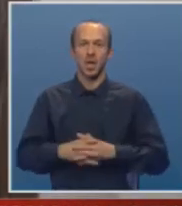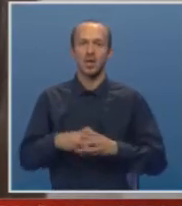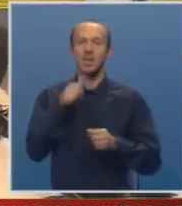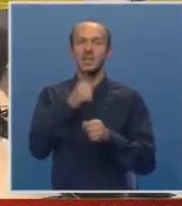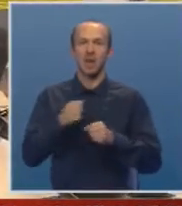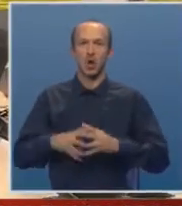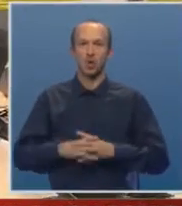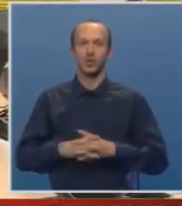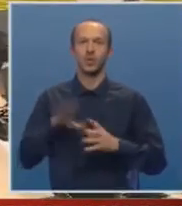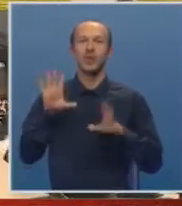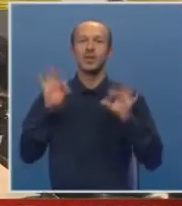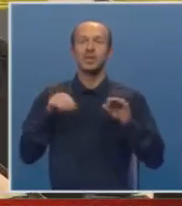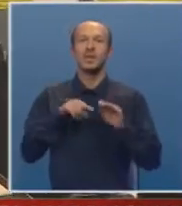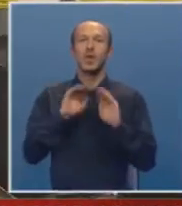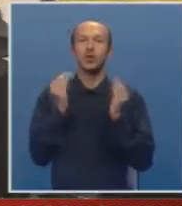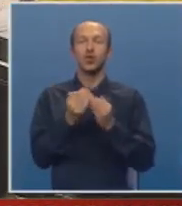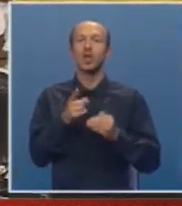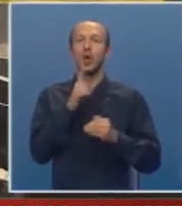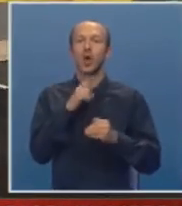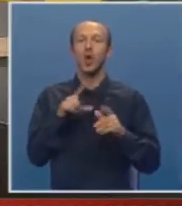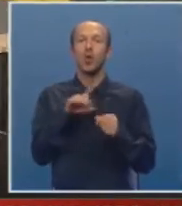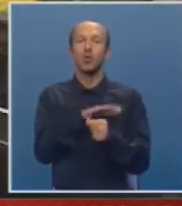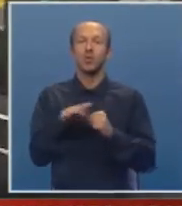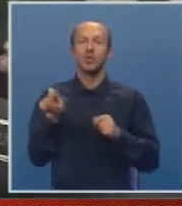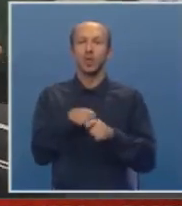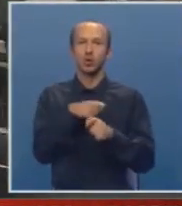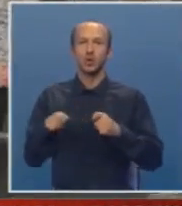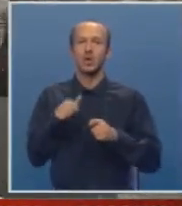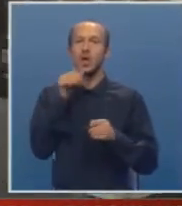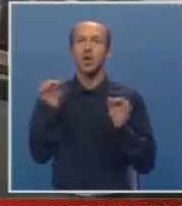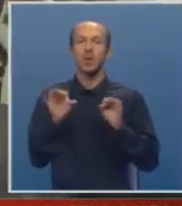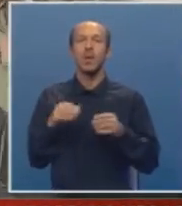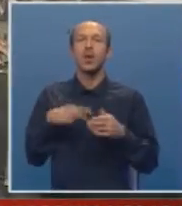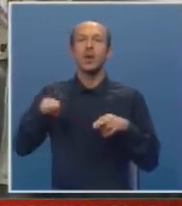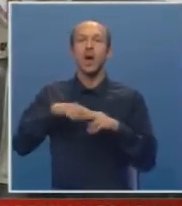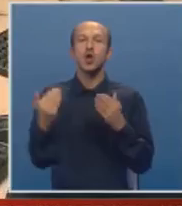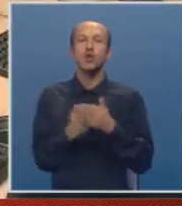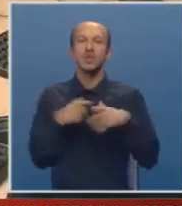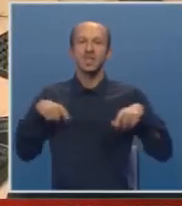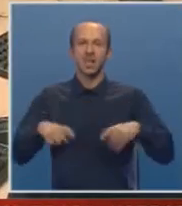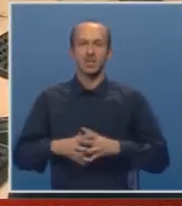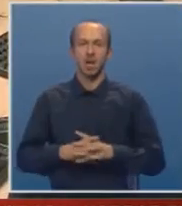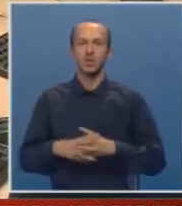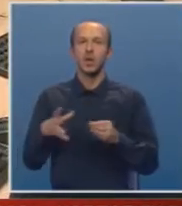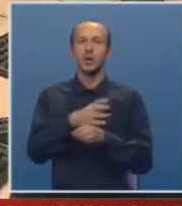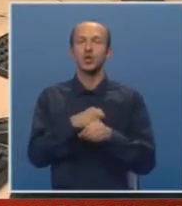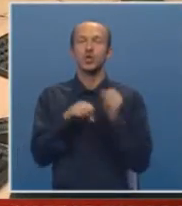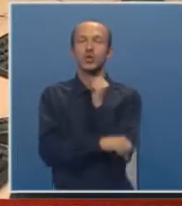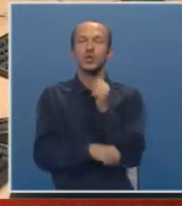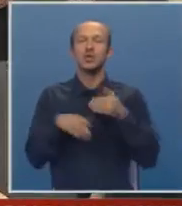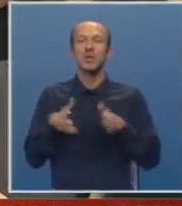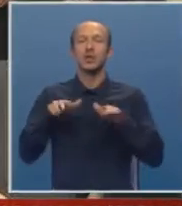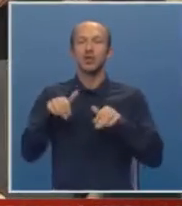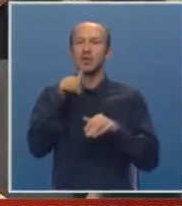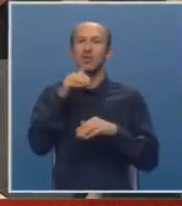stvaraju. Ovo je deseta učionica koja je u potpunosti rekonstruisana i opremljena po najnovim standardima. Koristit će je studenti smjera